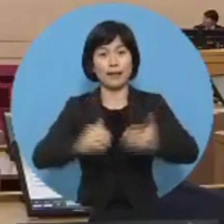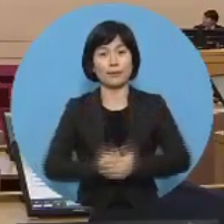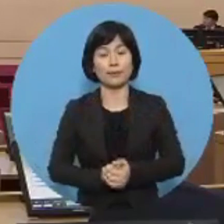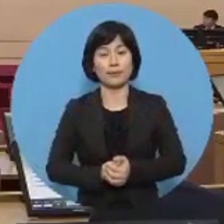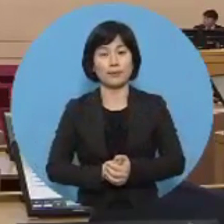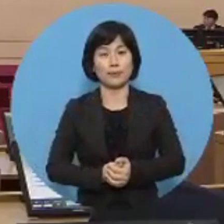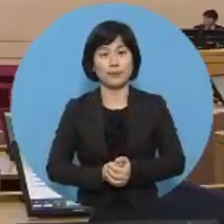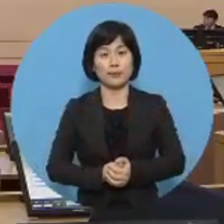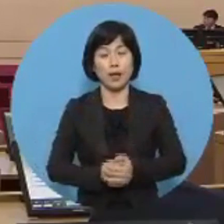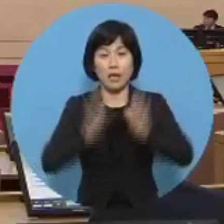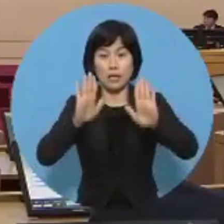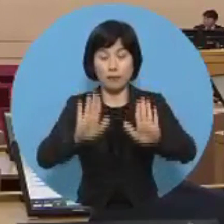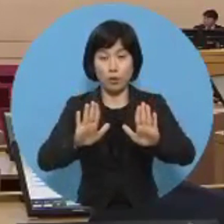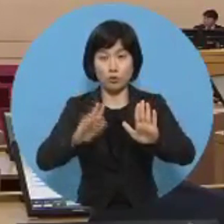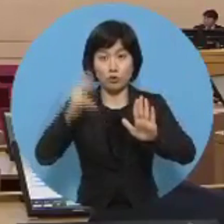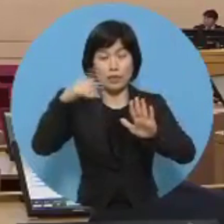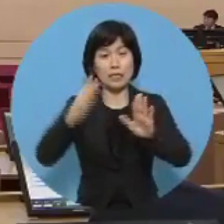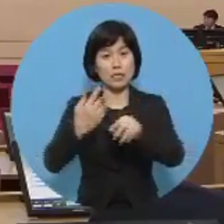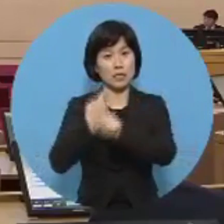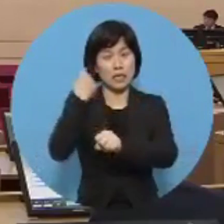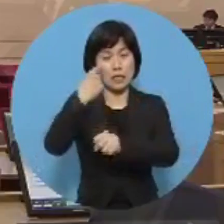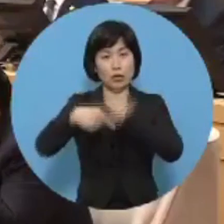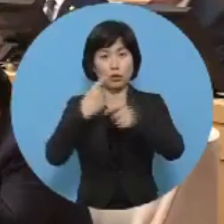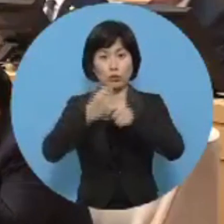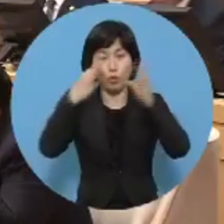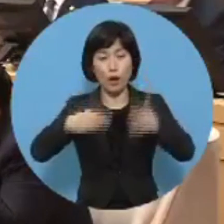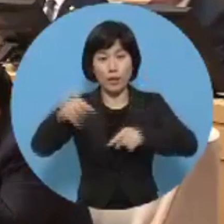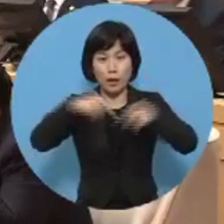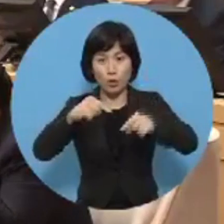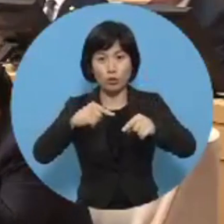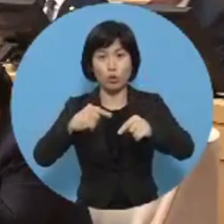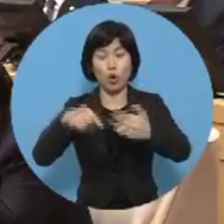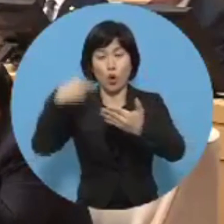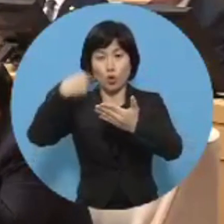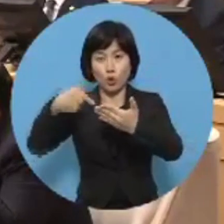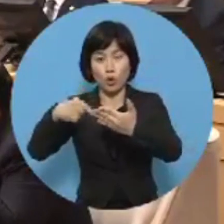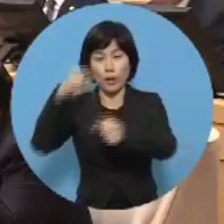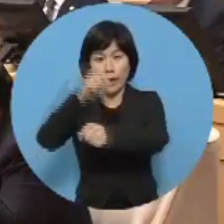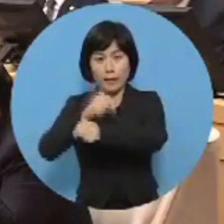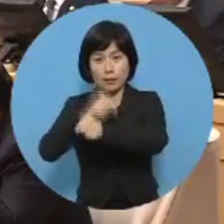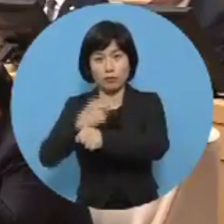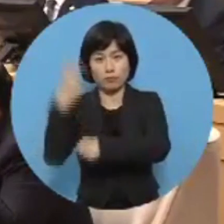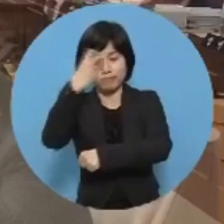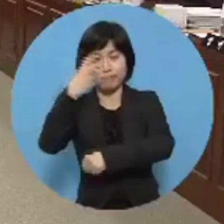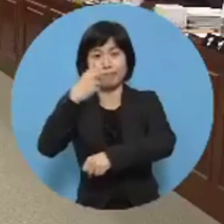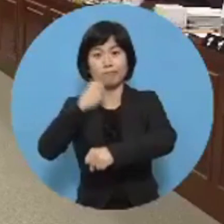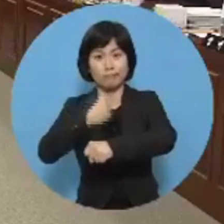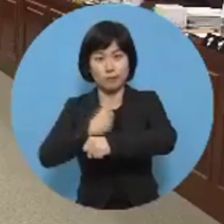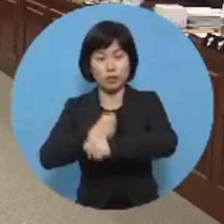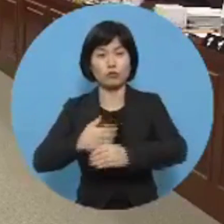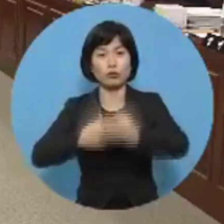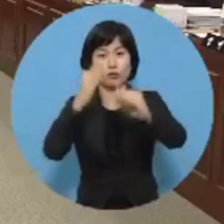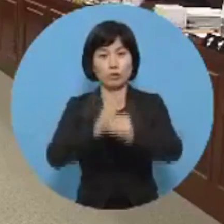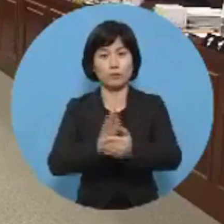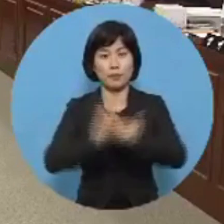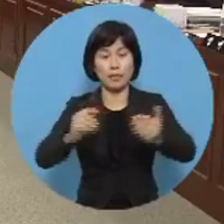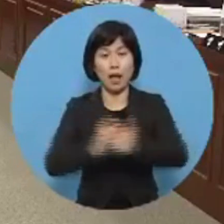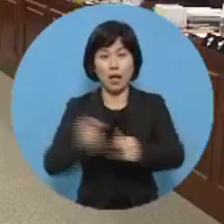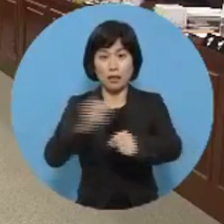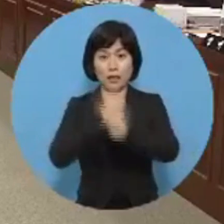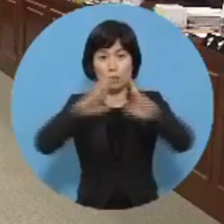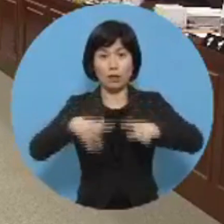이번 주에는 지난 1년간의 도전과 교육행정 전반에 대한 감사로 진행됐습니다. 특히 전남도의